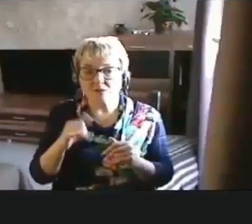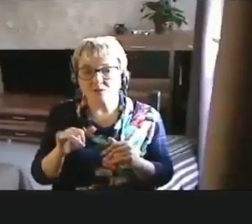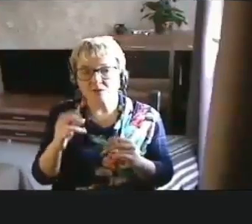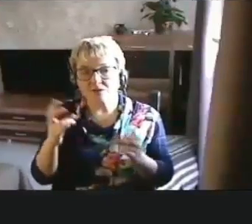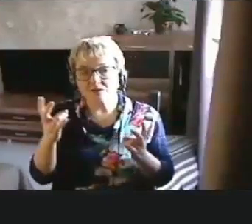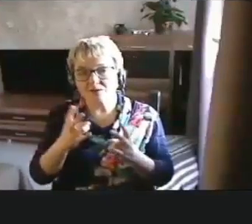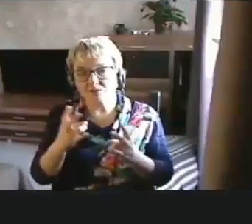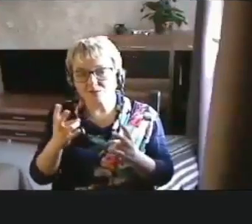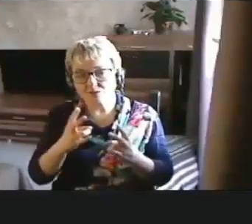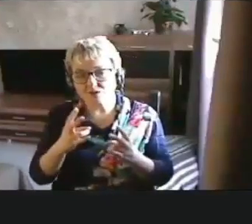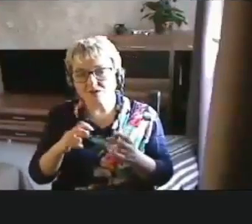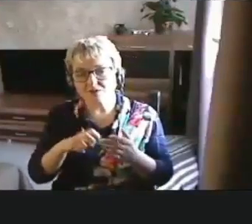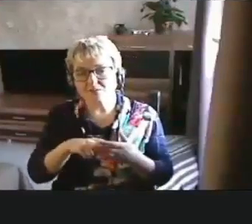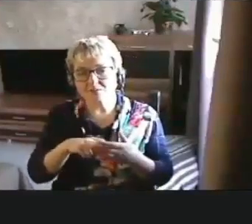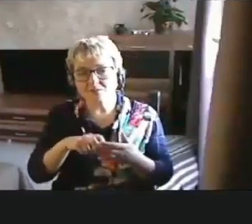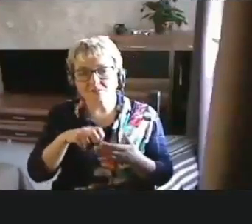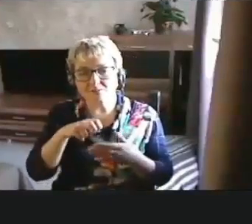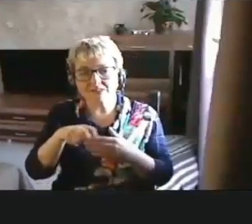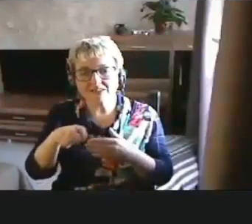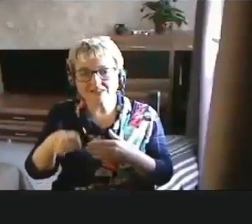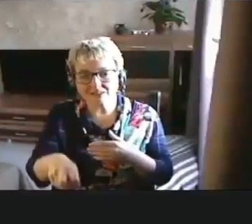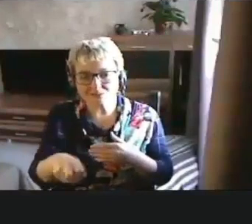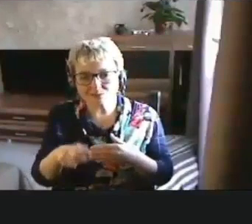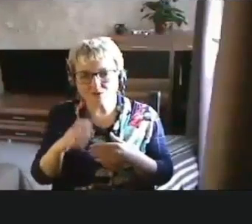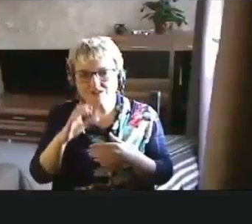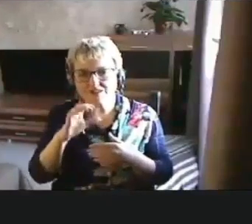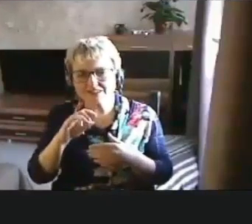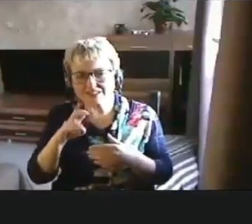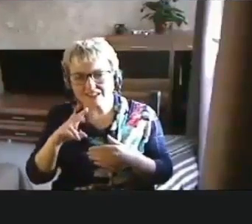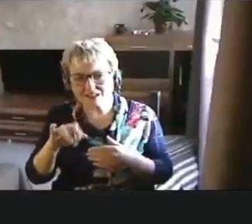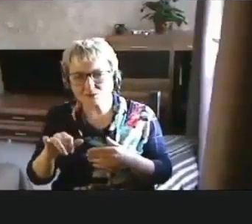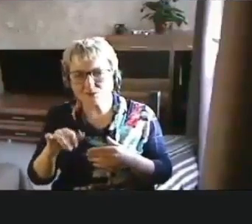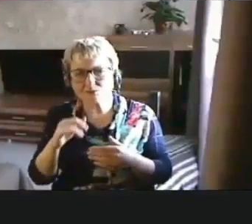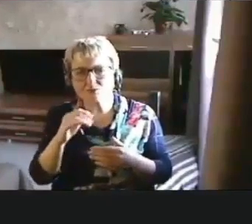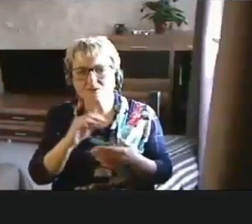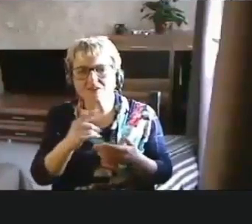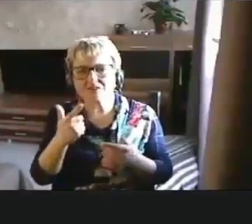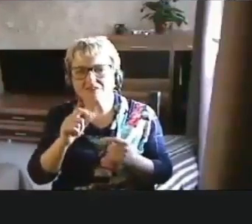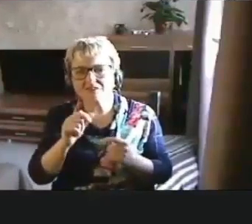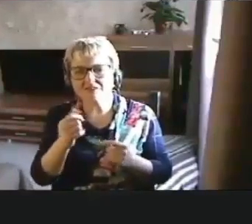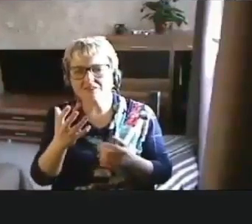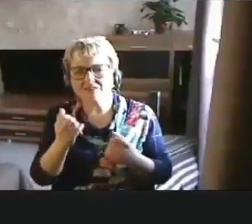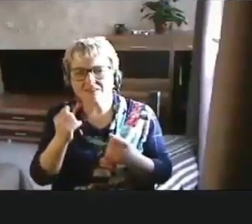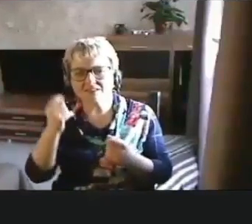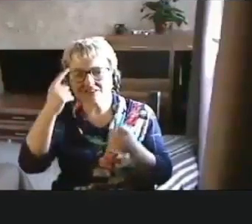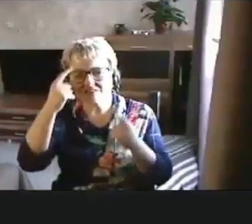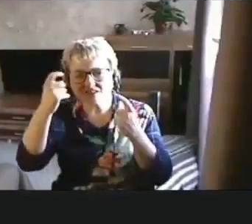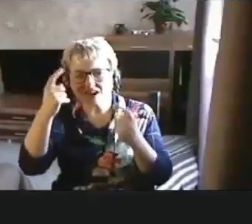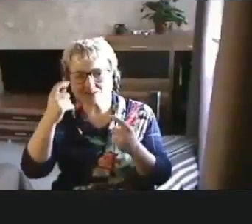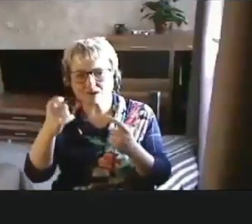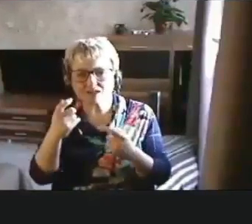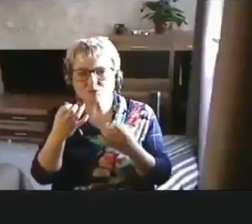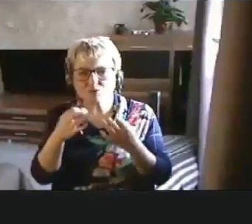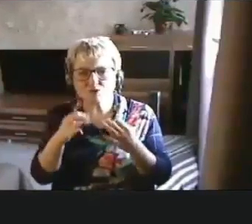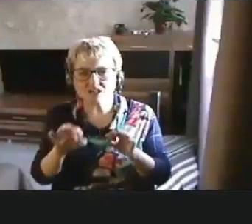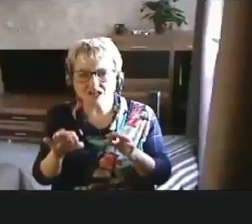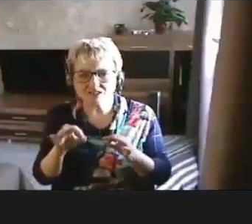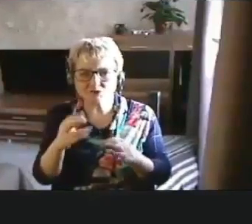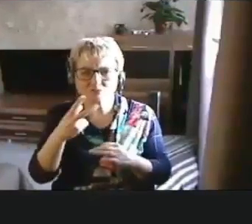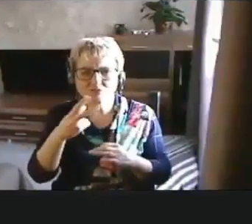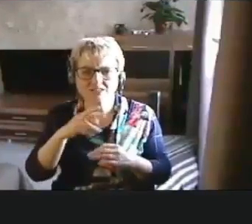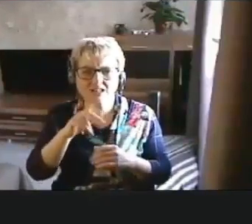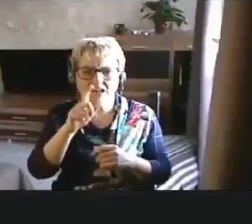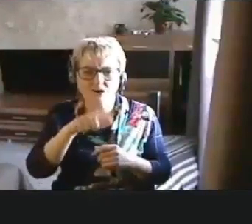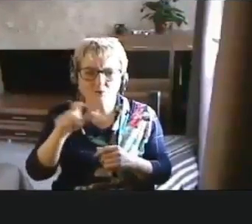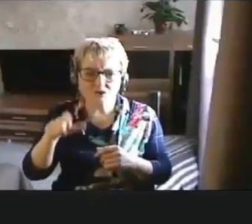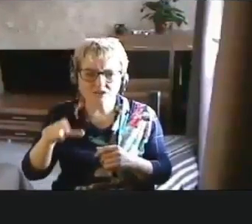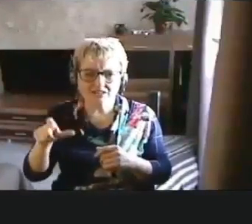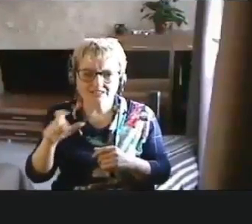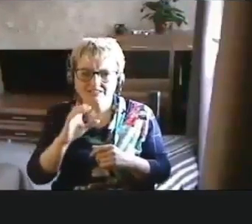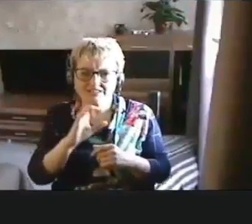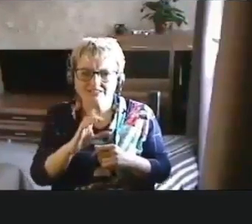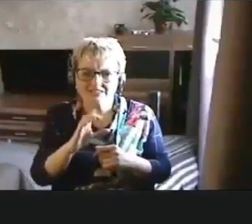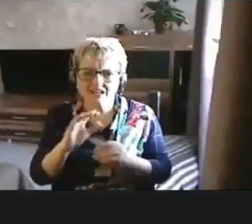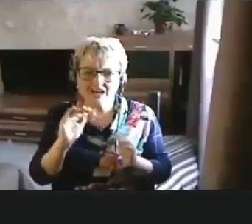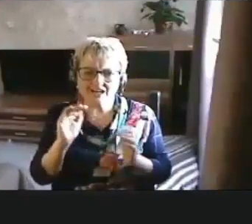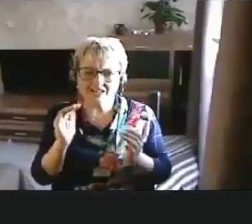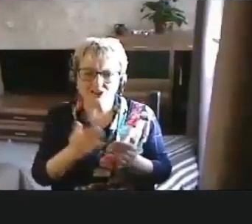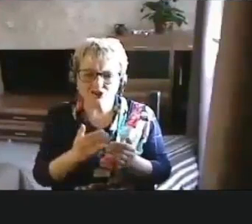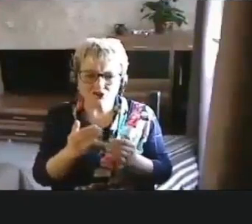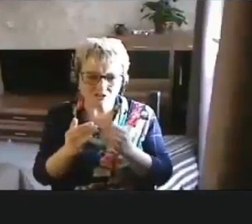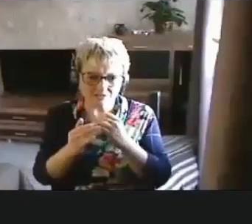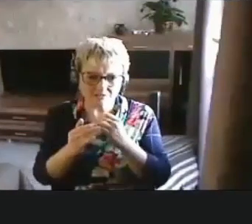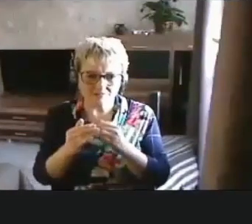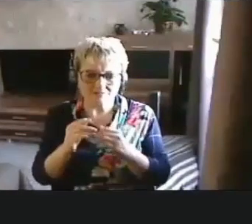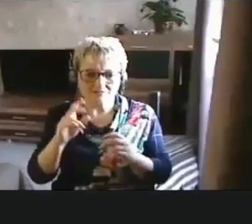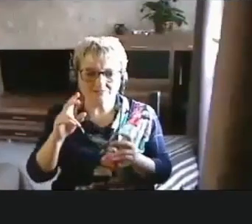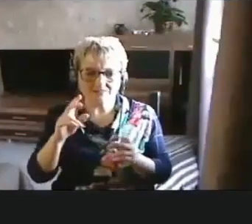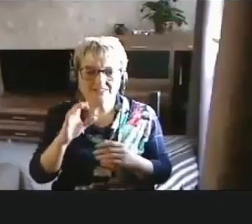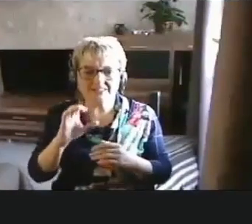нужно письмо со списком ссылок, где можно найти информацию по вопросам доступности для людей с ограниченными,